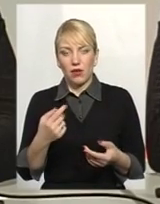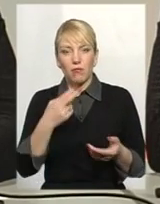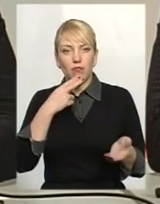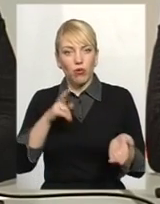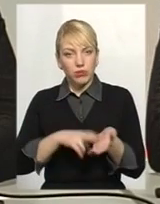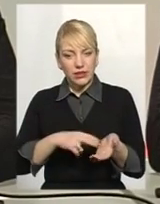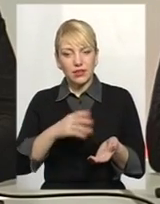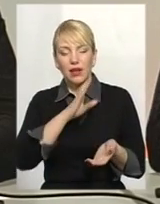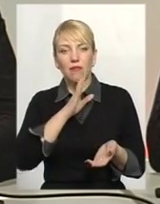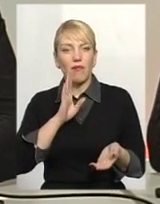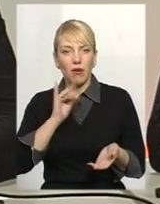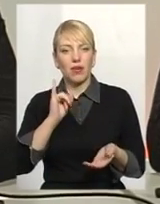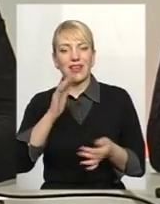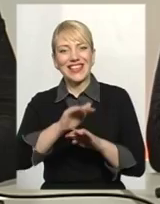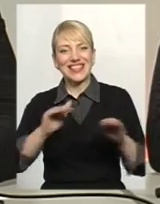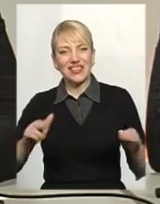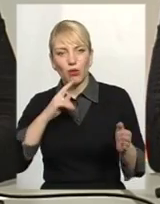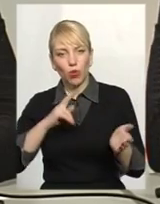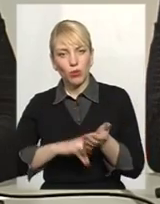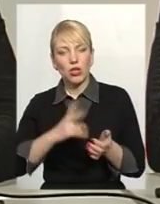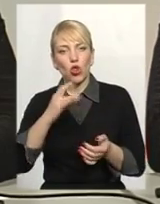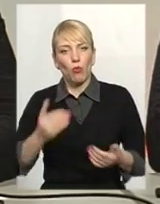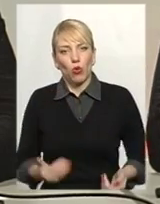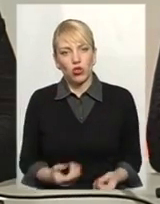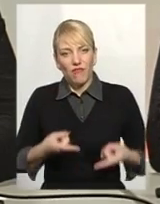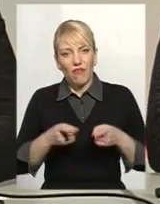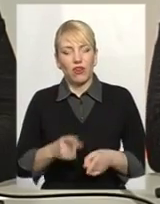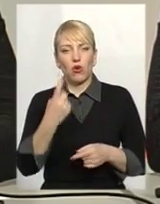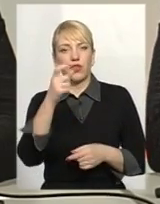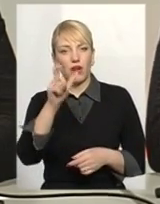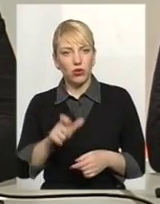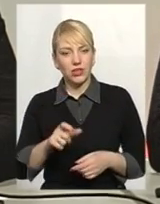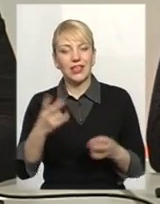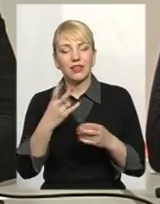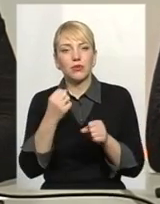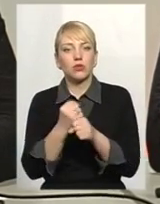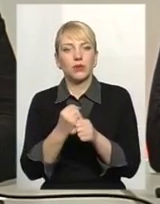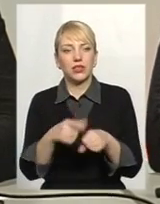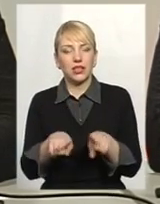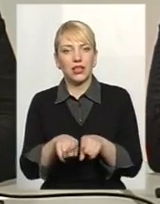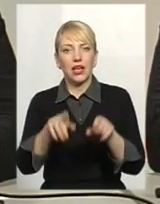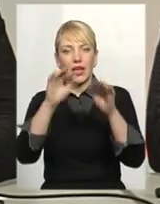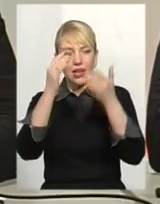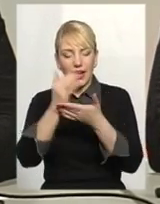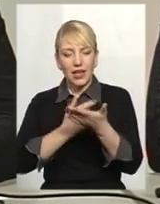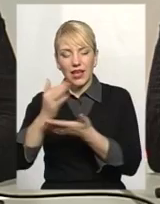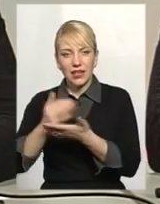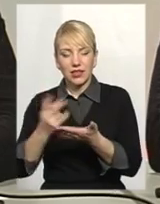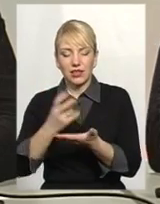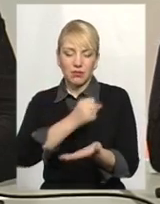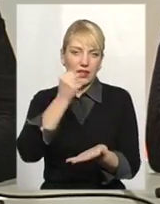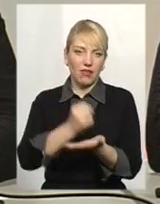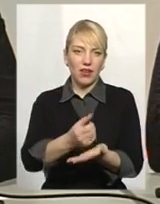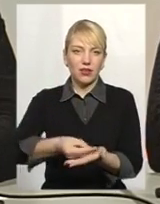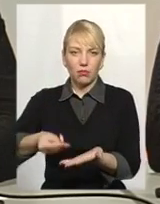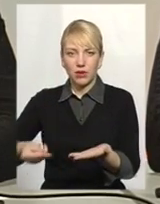проходить наоборот, прописана одна людина, і вона не хоче за них платити. Тобто зробити такий реєстр, затвердити цей реєстр, підписати його